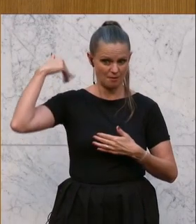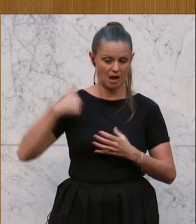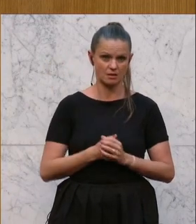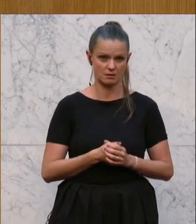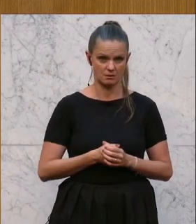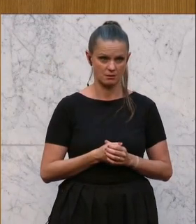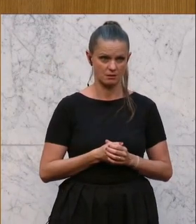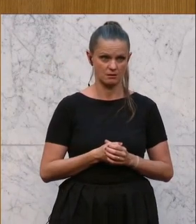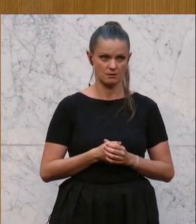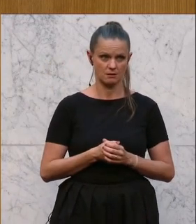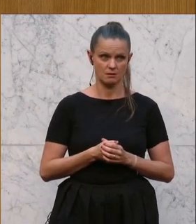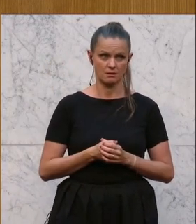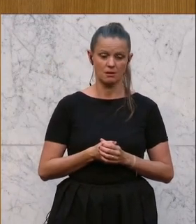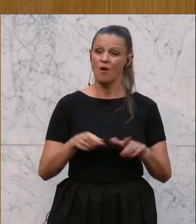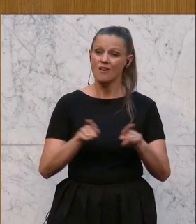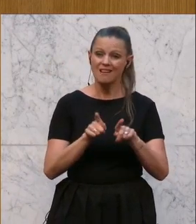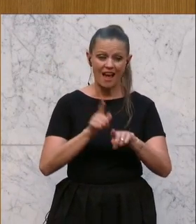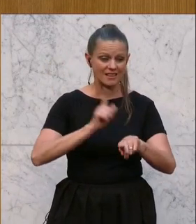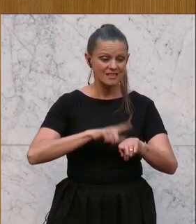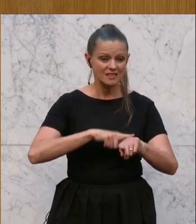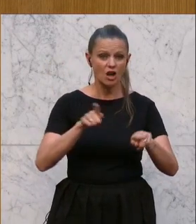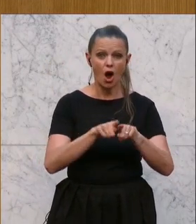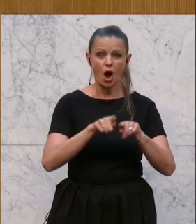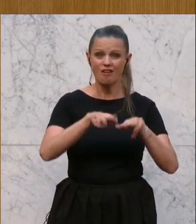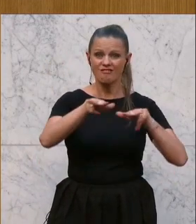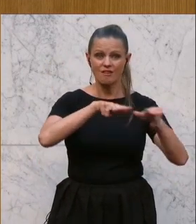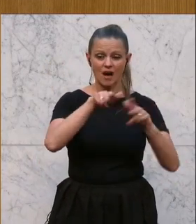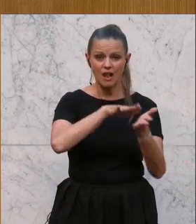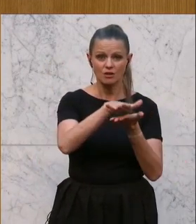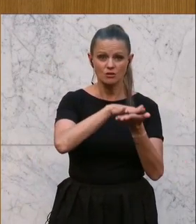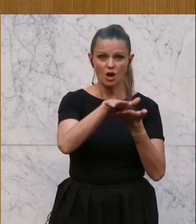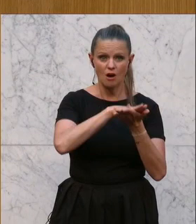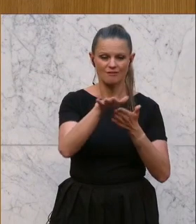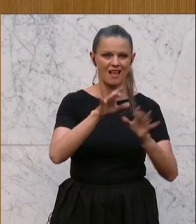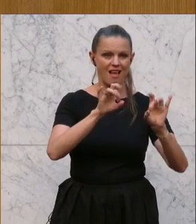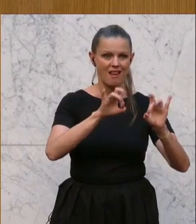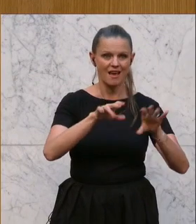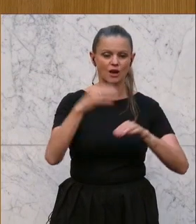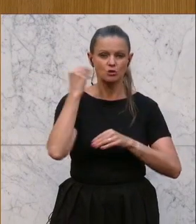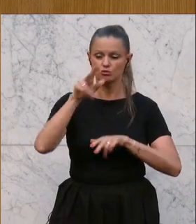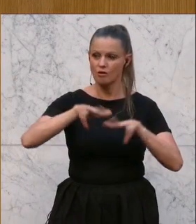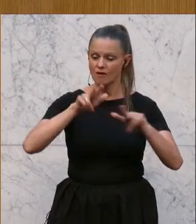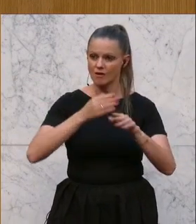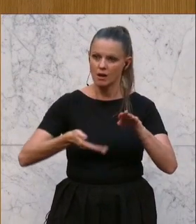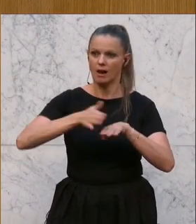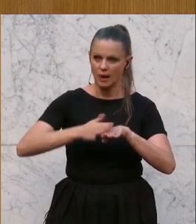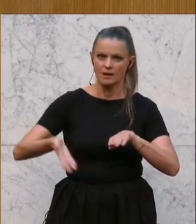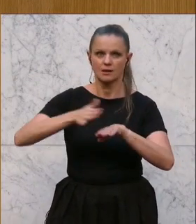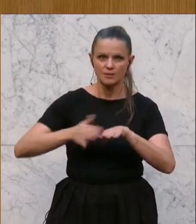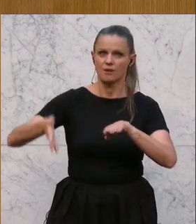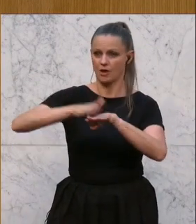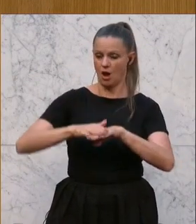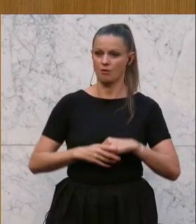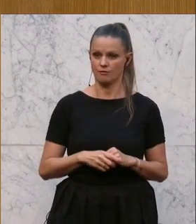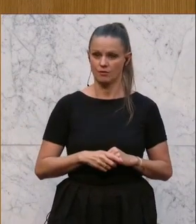Und gleichzeitig aber auch der Verwaltungsaufwand im Bereich der Lehrer und der Schulverwaltung immer größer geworden ist. Da